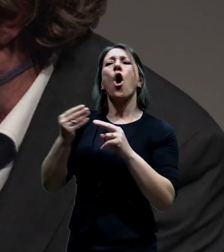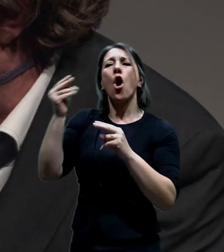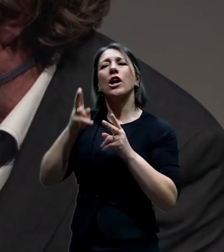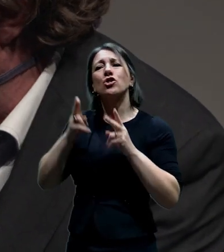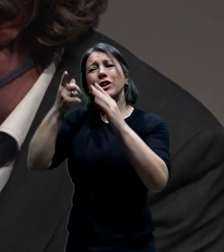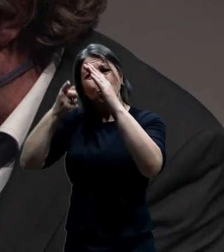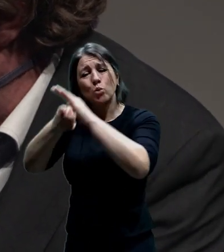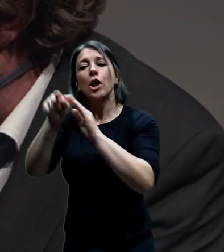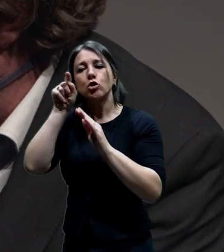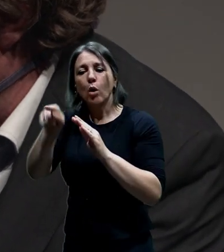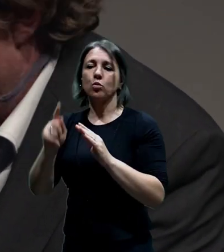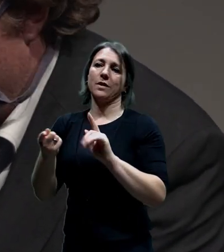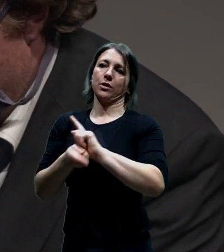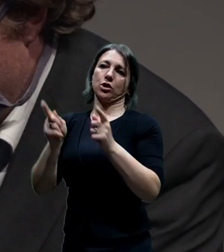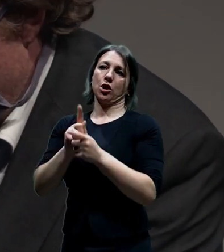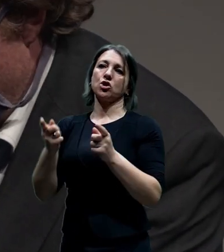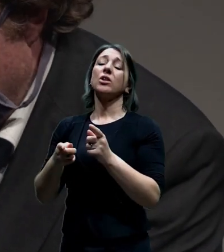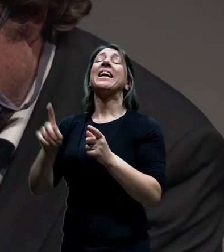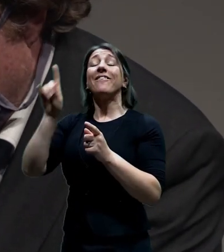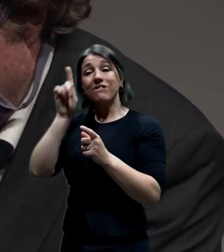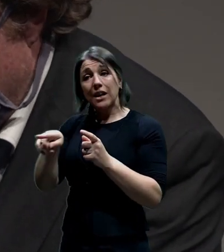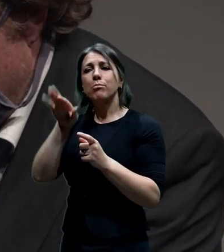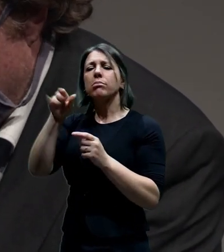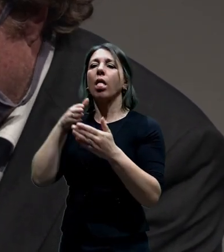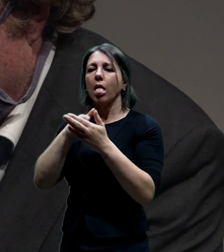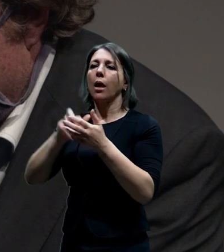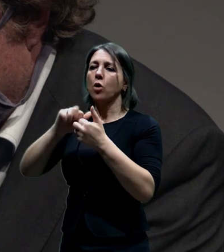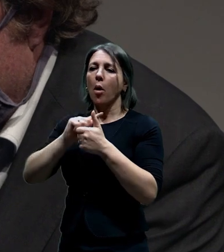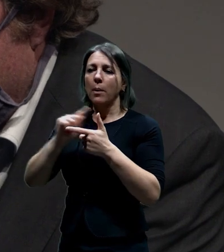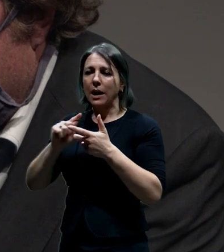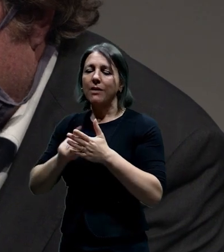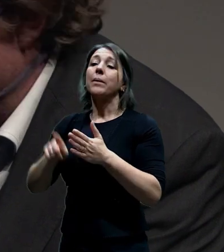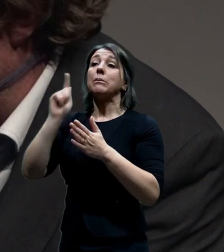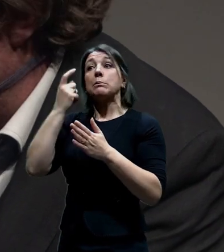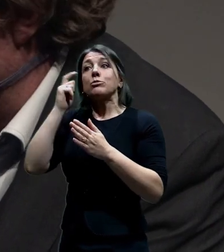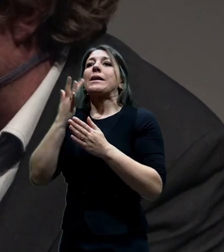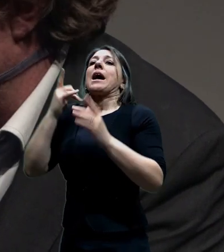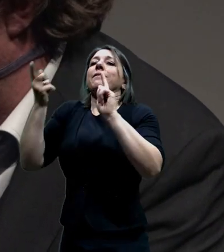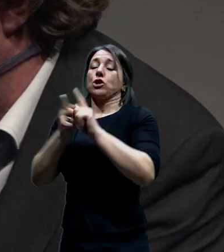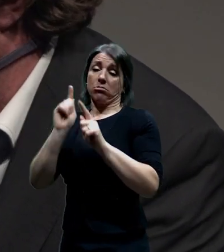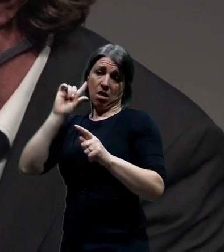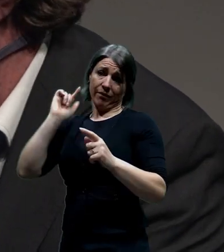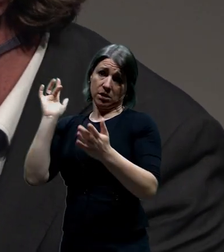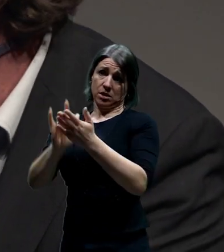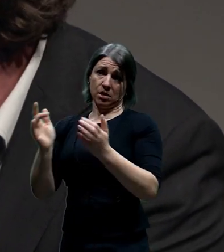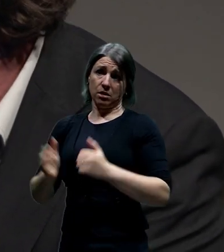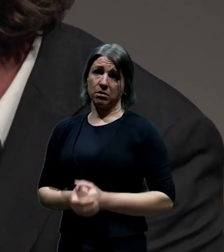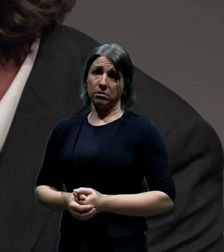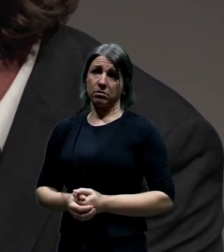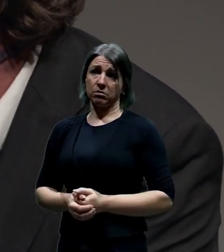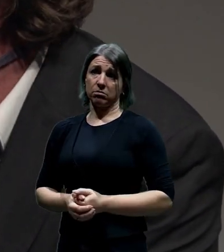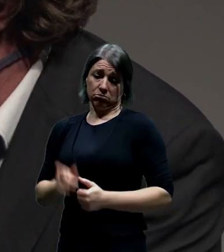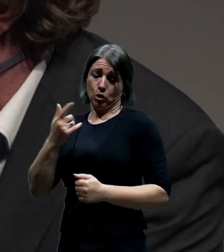tady byly řečeny. A v tom si myslím, že to je cený, protože kdybychom tu práci neměli,